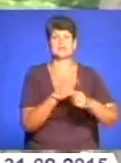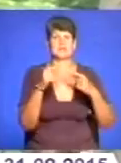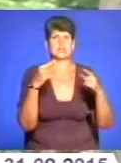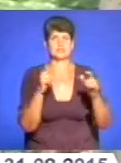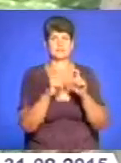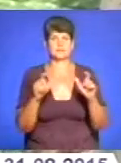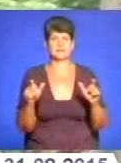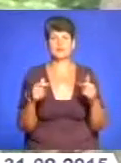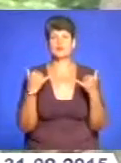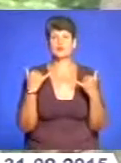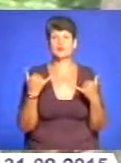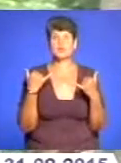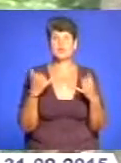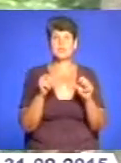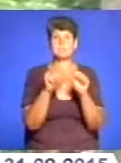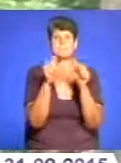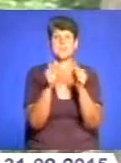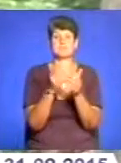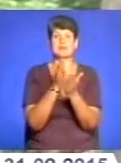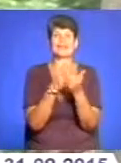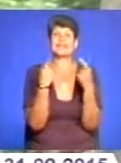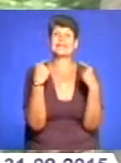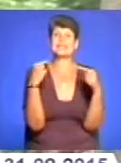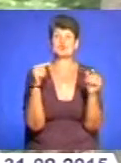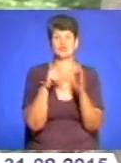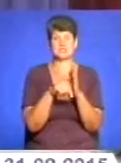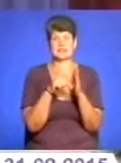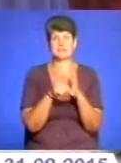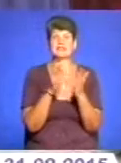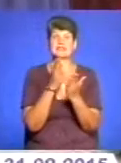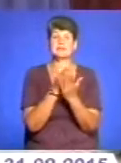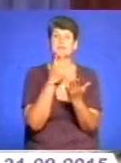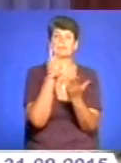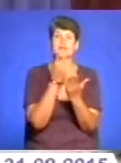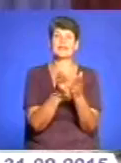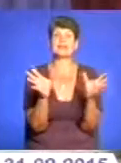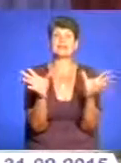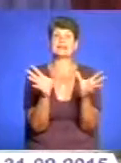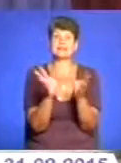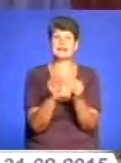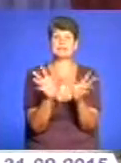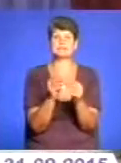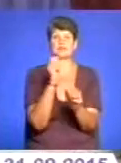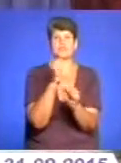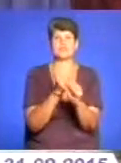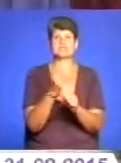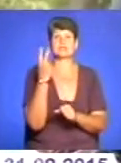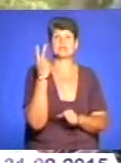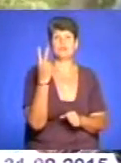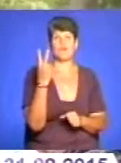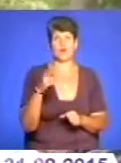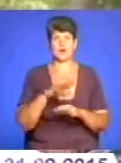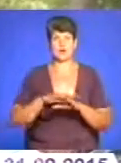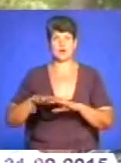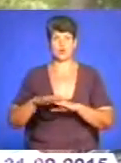Однак сьогодні пам'ятник набуває іншого значення. Він став символом єднання та співпраці двох народів. Так